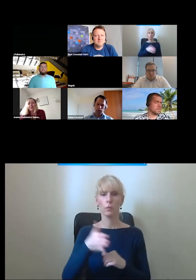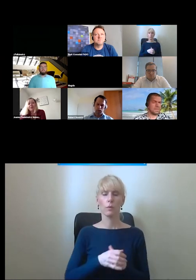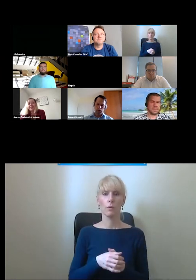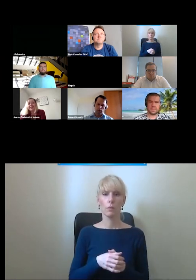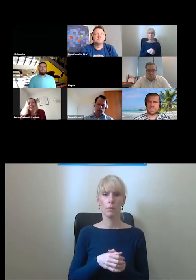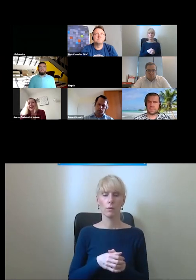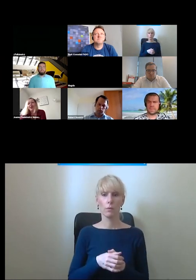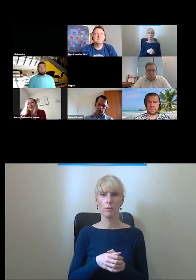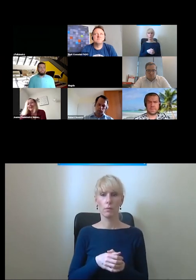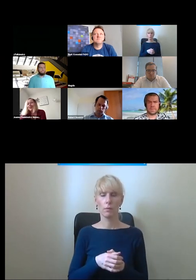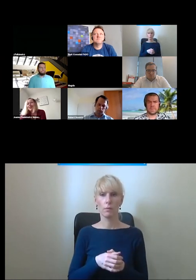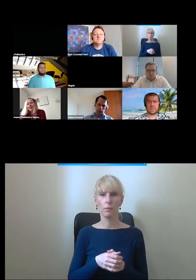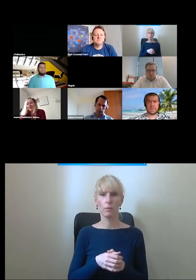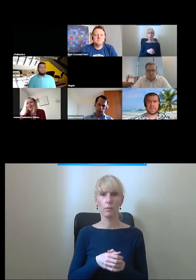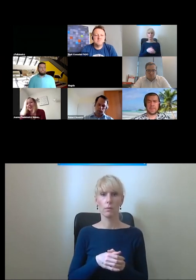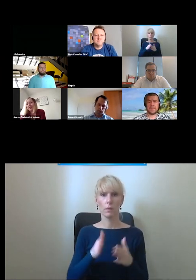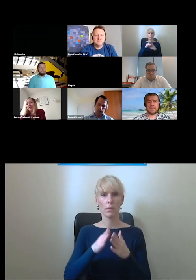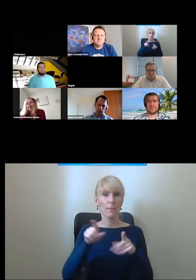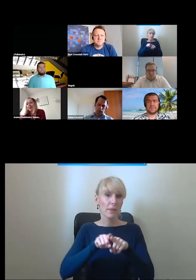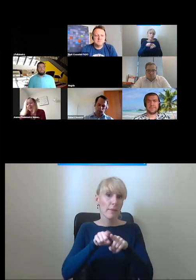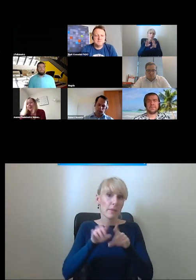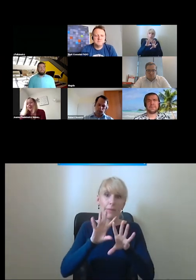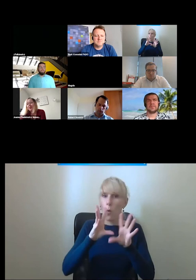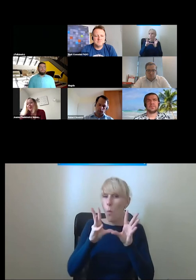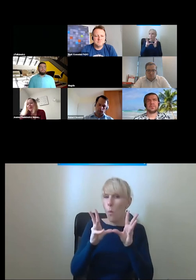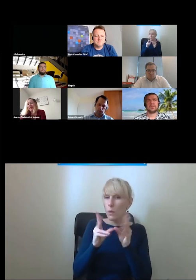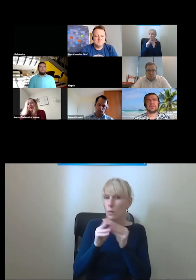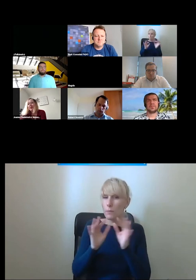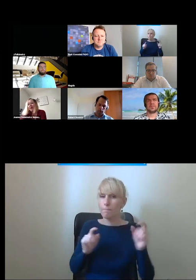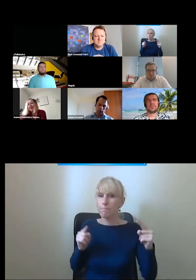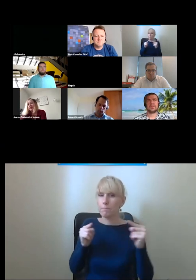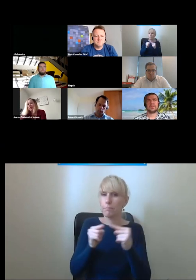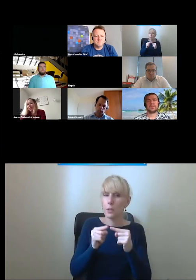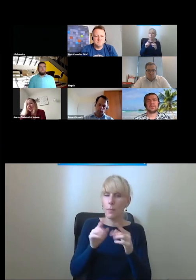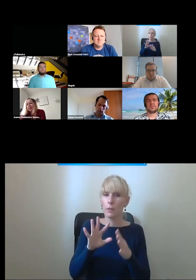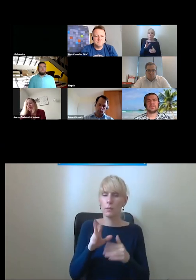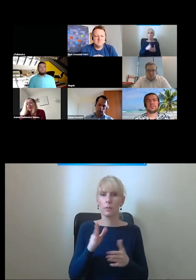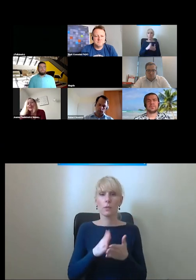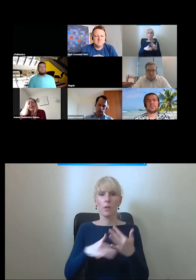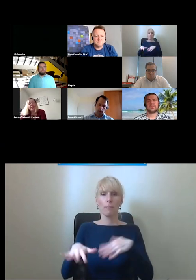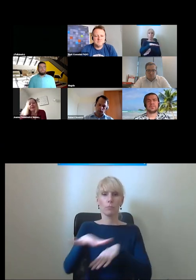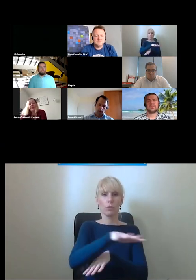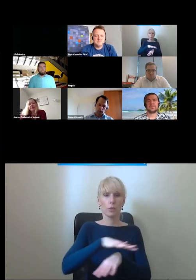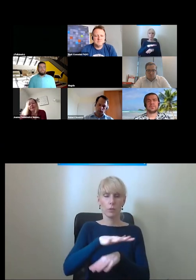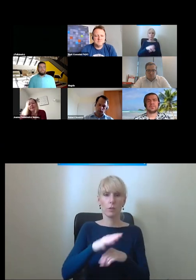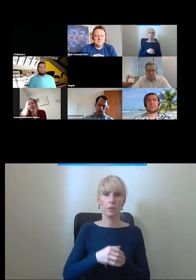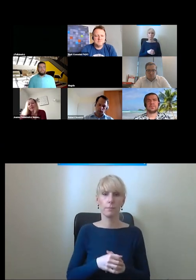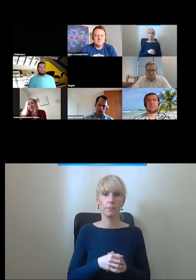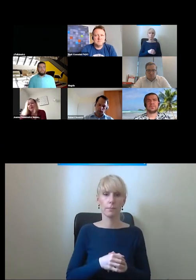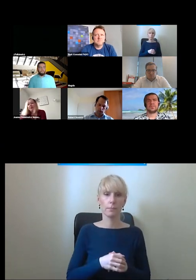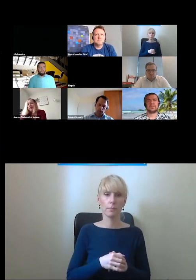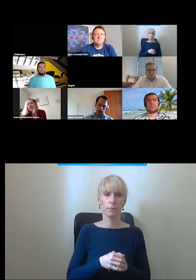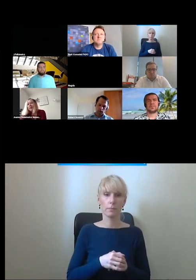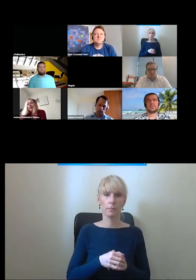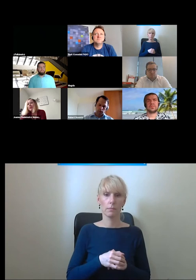to żeby wgrać go estetycznie z wnętrzem i dostosować do danej konkretnej przestrzeni także z tego